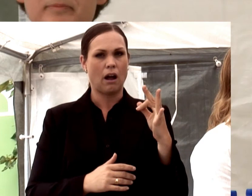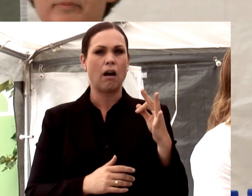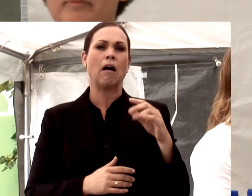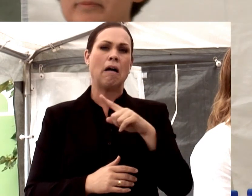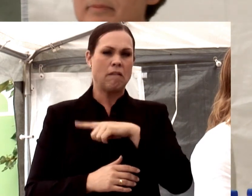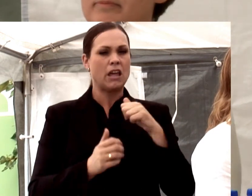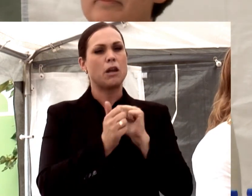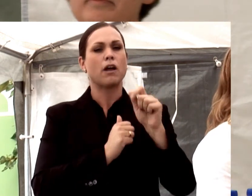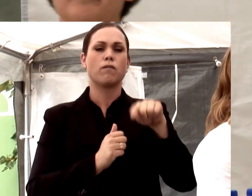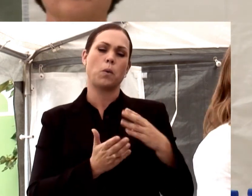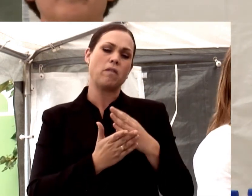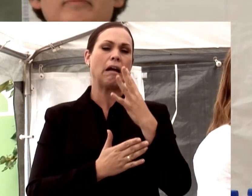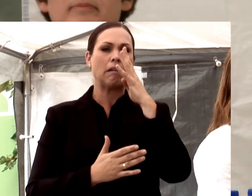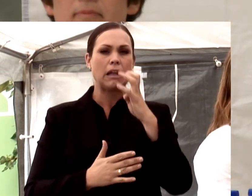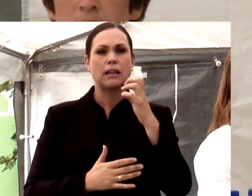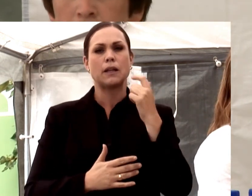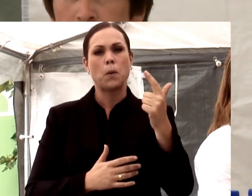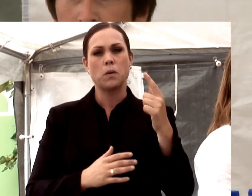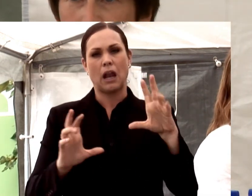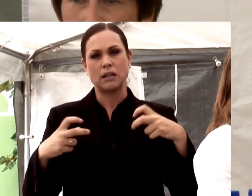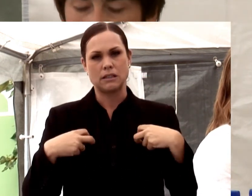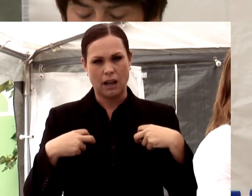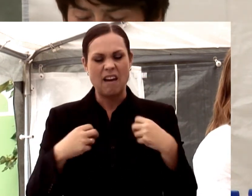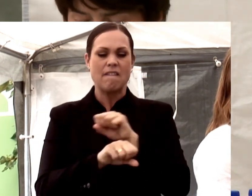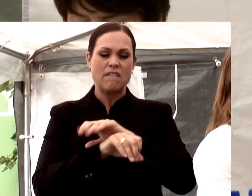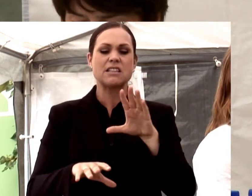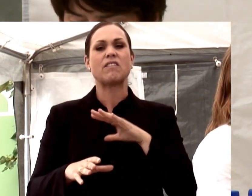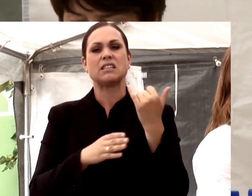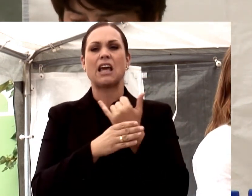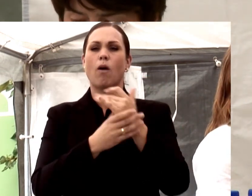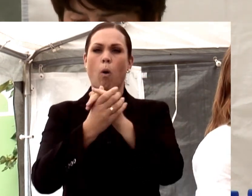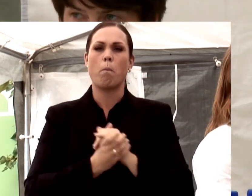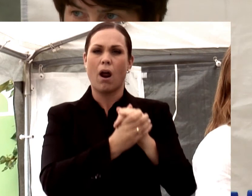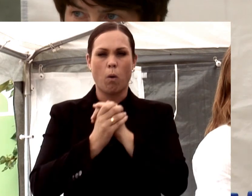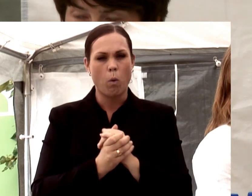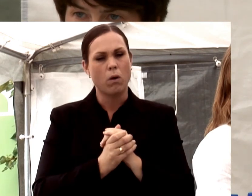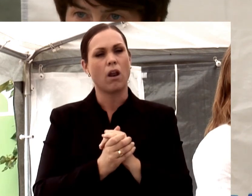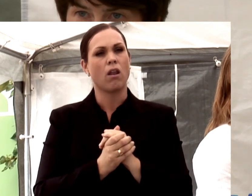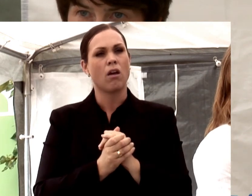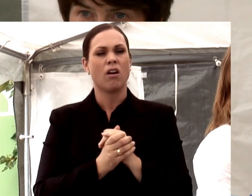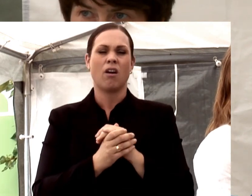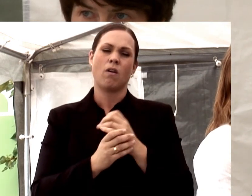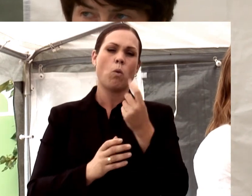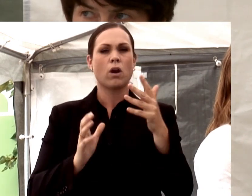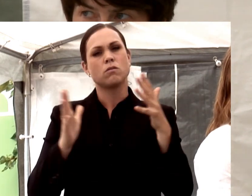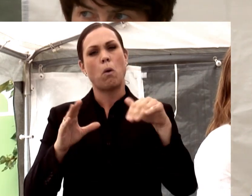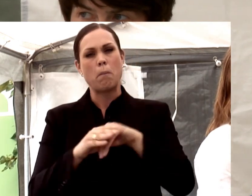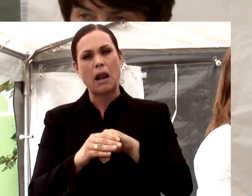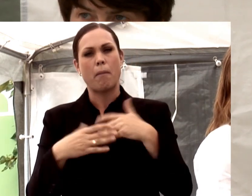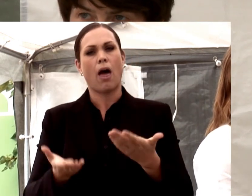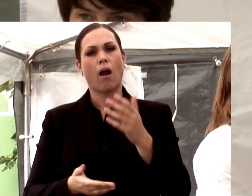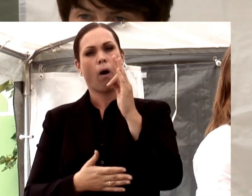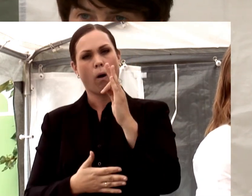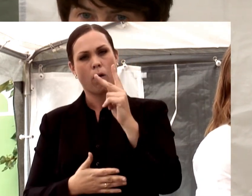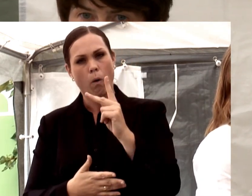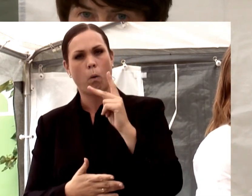anställda. En stor del av dem här inom kooperationen. Stora medlemmar hos oss är KF,